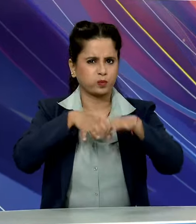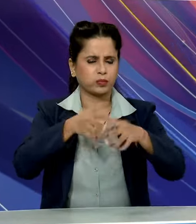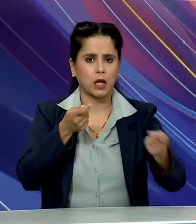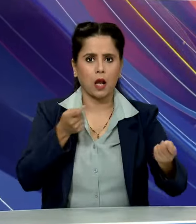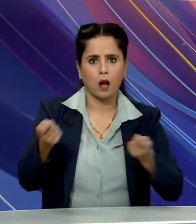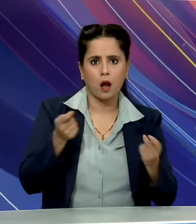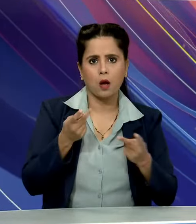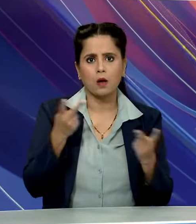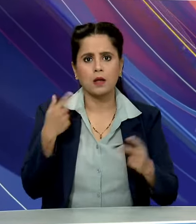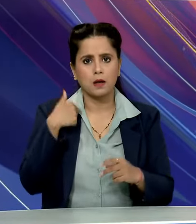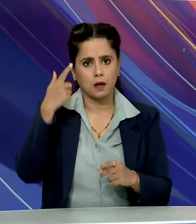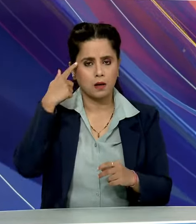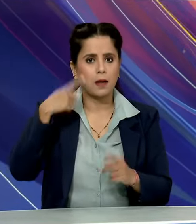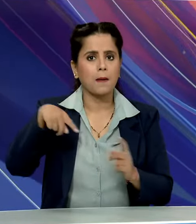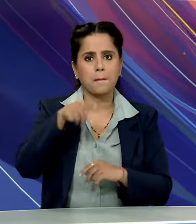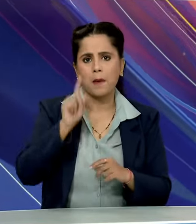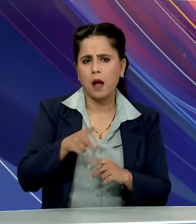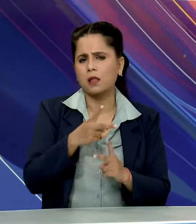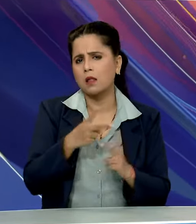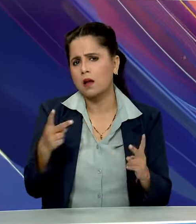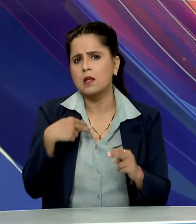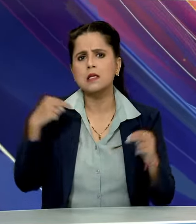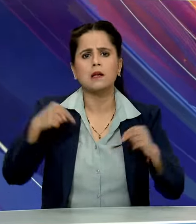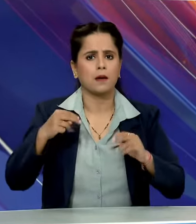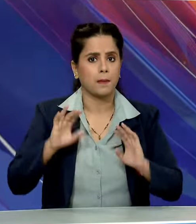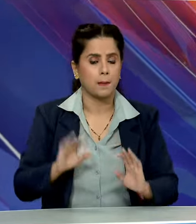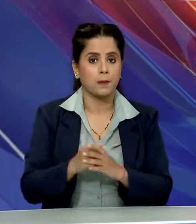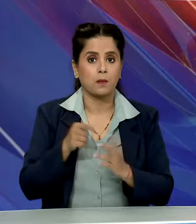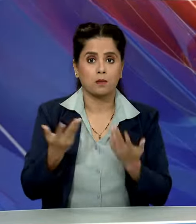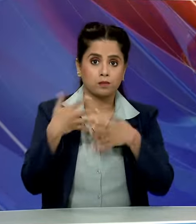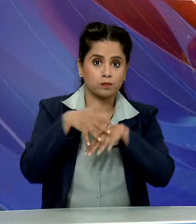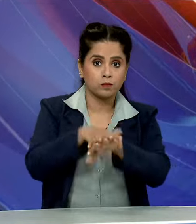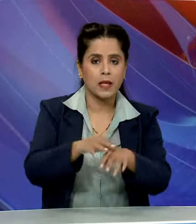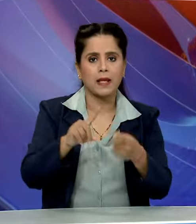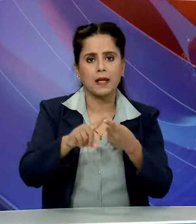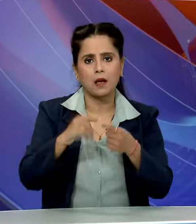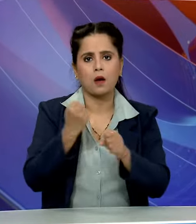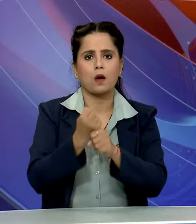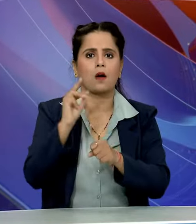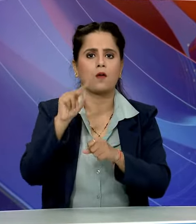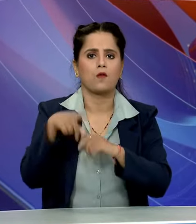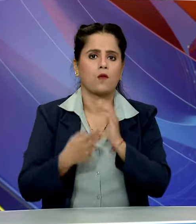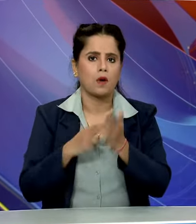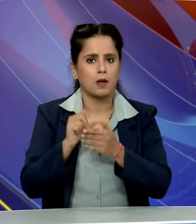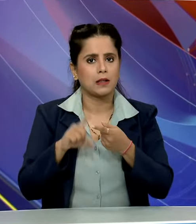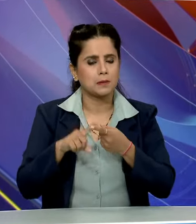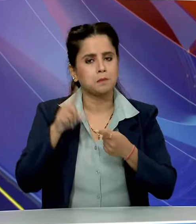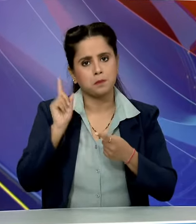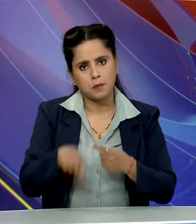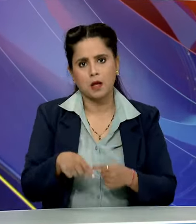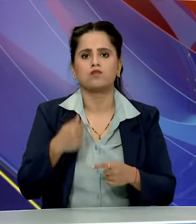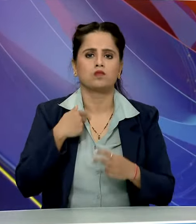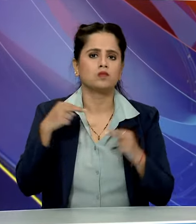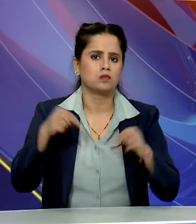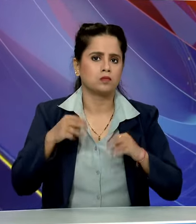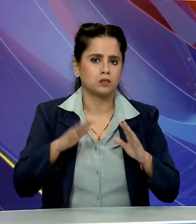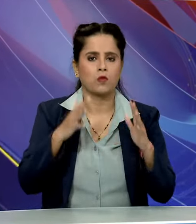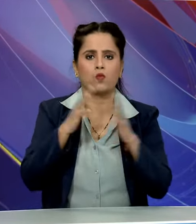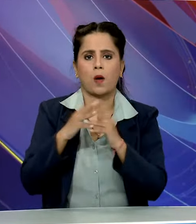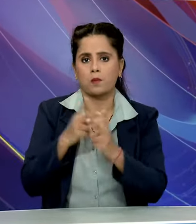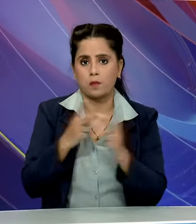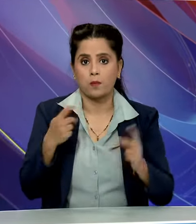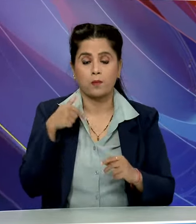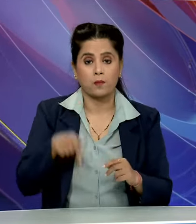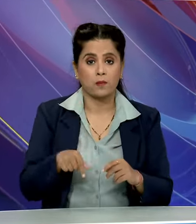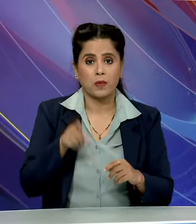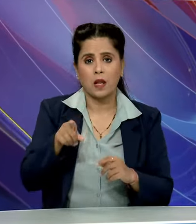करने के लिए ICCC इत्यादी की जरुरत थी और एक Integrated E Governance Platform की जरुरत थी तो साथी में हमें एक